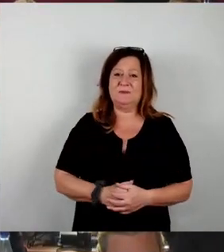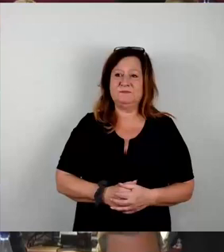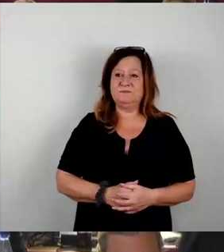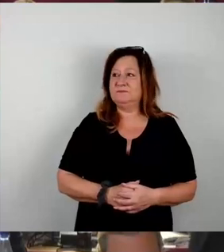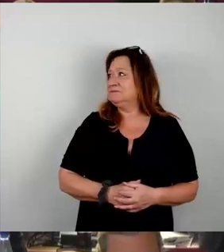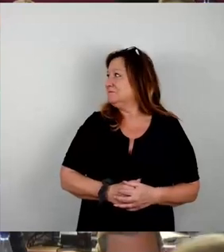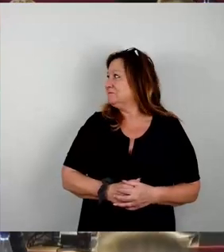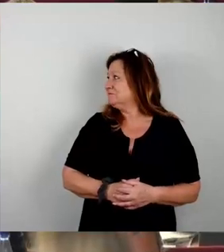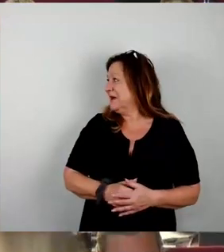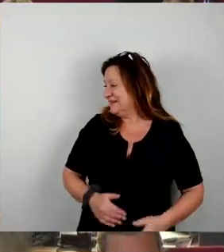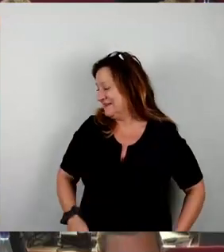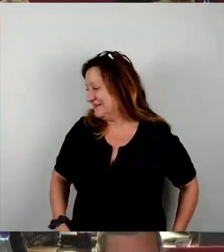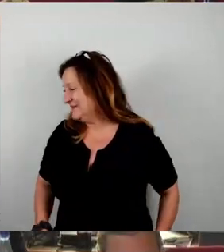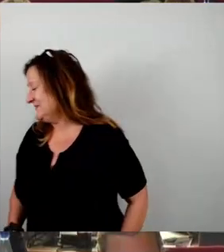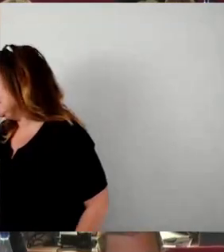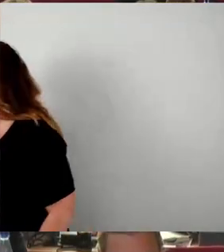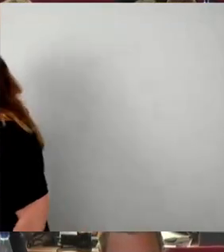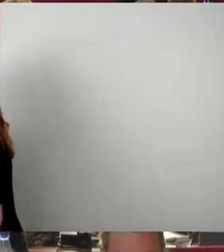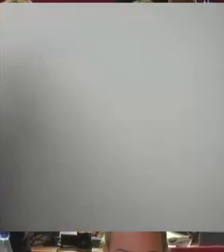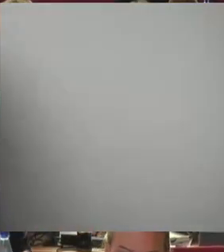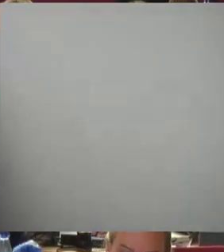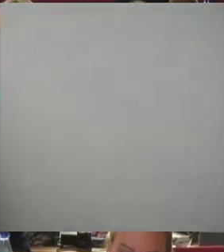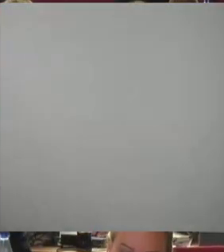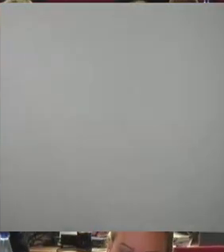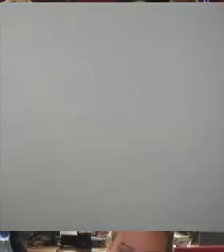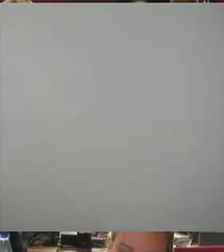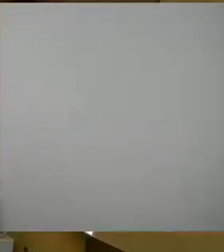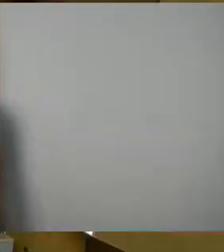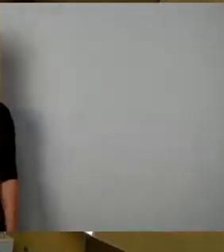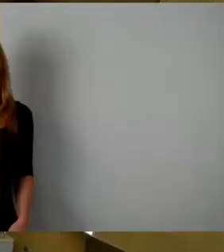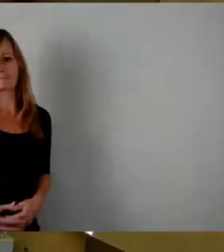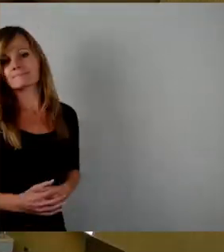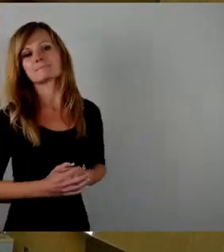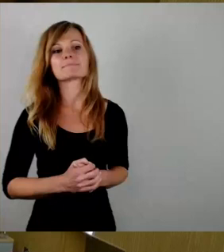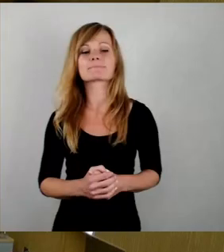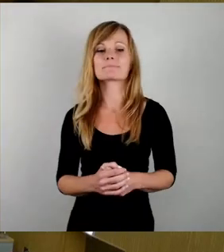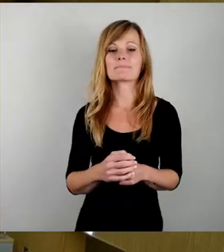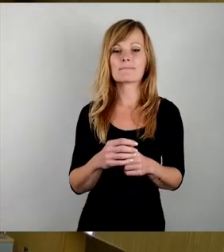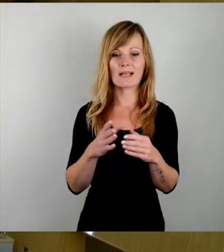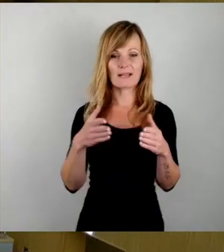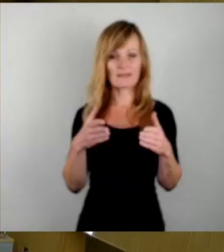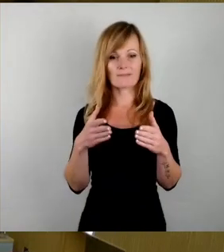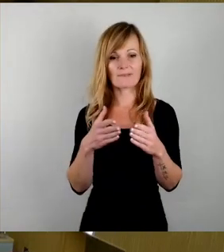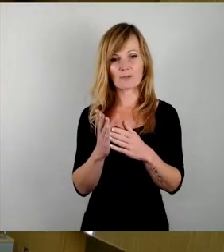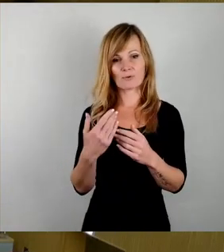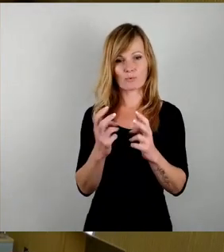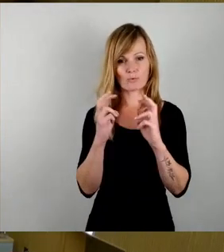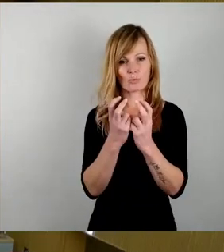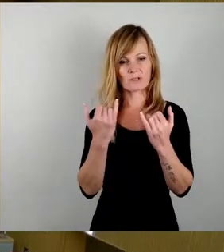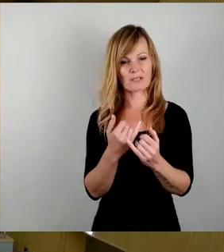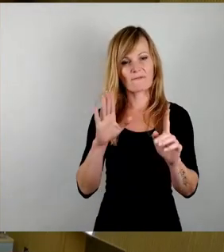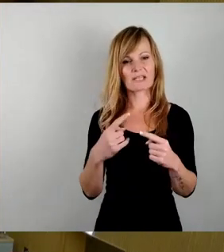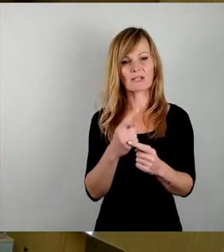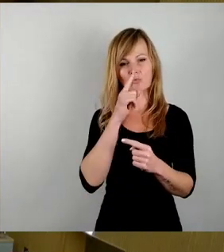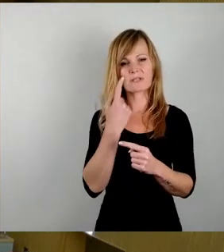So, ich würde mal auf die Fraktionsrunde verzichten, da ich nur zwei Wortmeldungen habe, wenn Sie einverstanden sind und die beiden direkt aufrufen. Herr Dr.